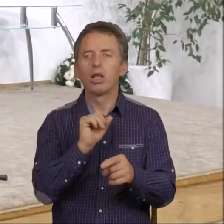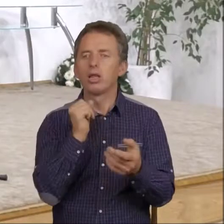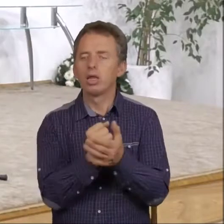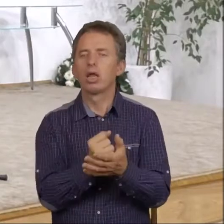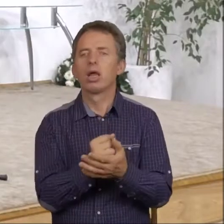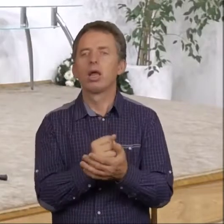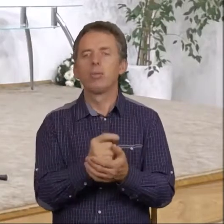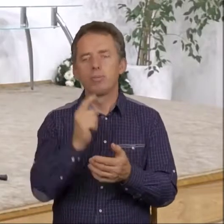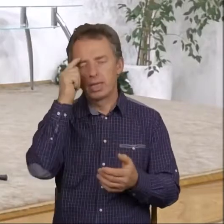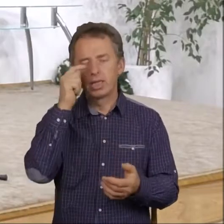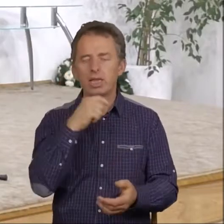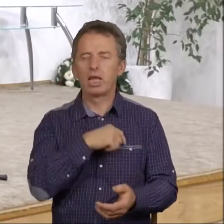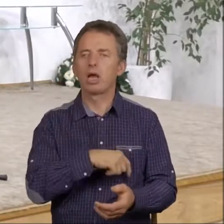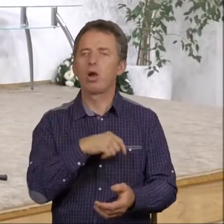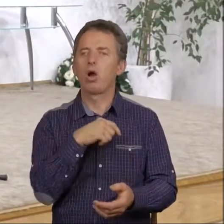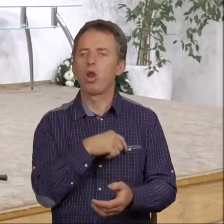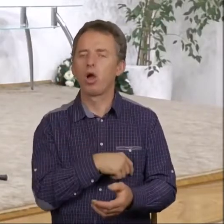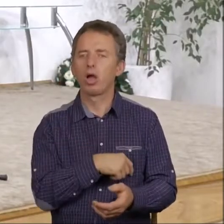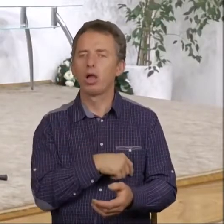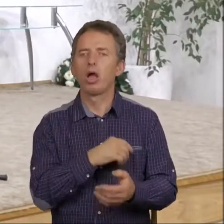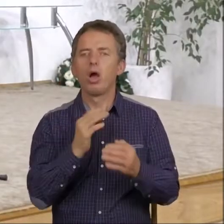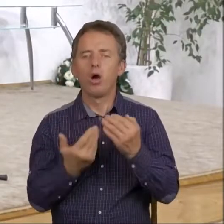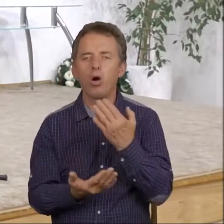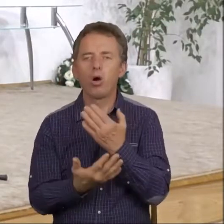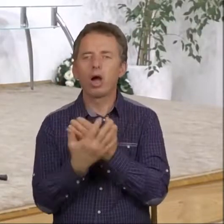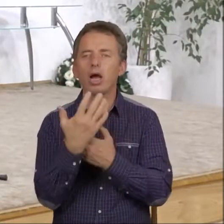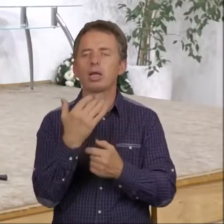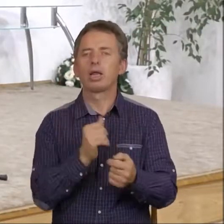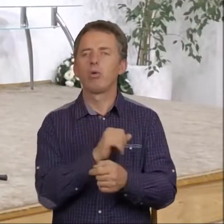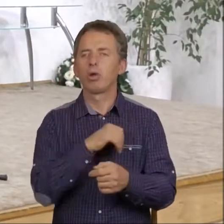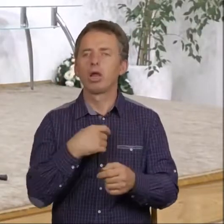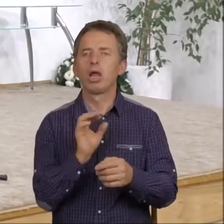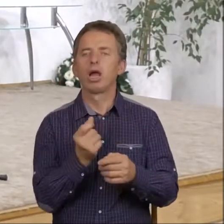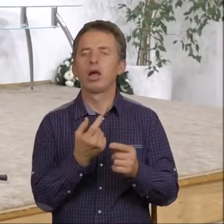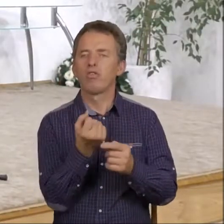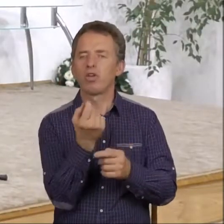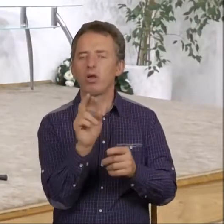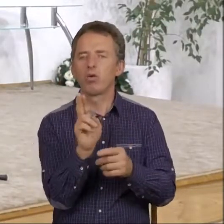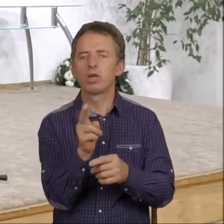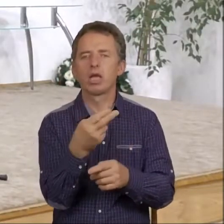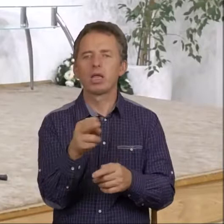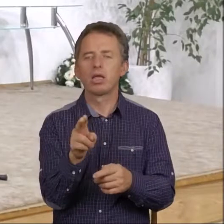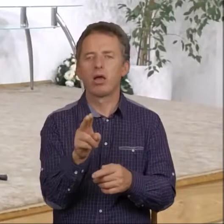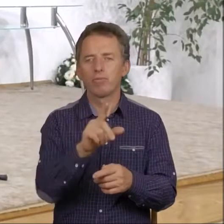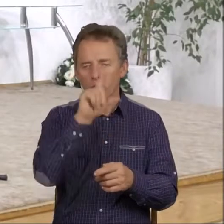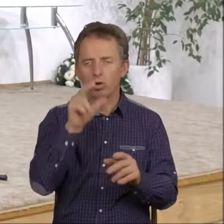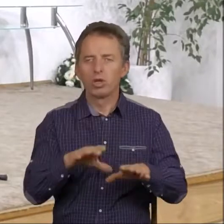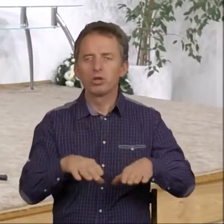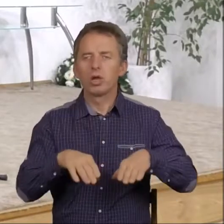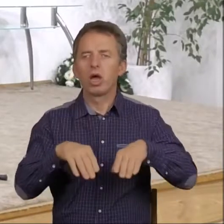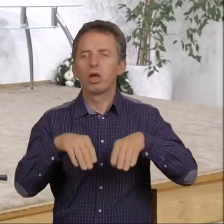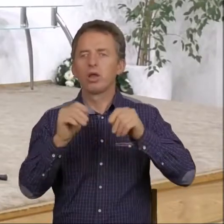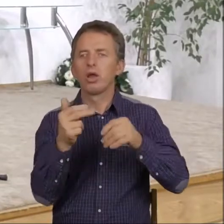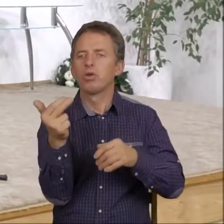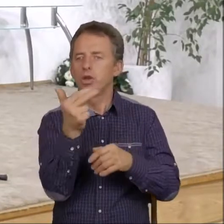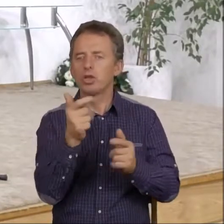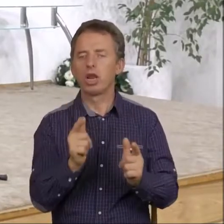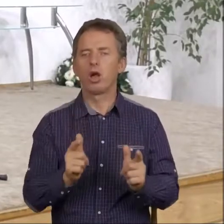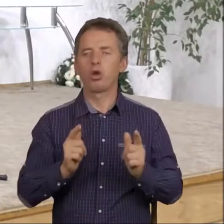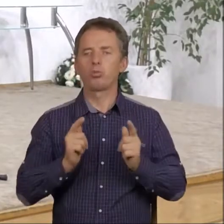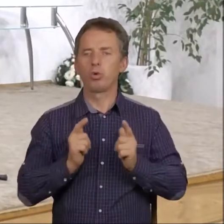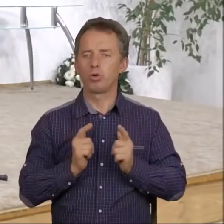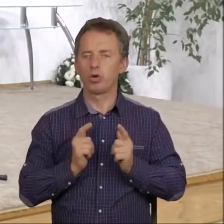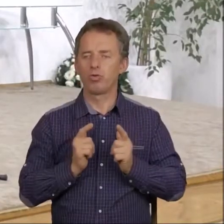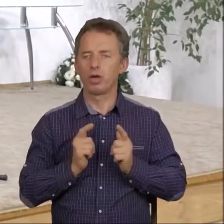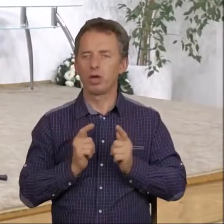ekologicznych, ponieważ okazało się, że z chwilą, kiedy ludzie zaczynają w niedzielę odpoczywać,